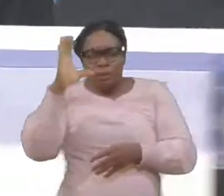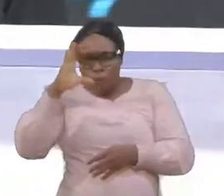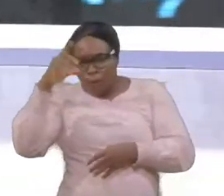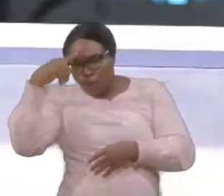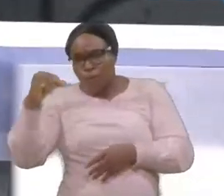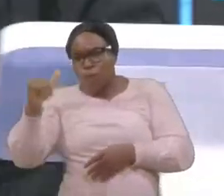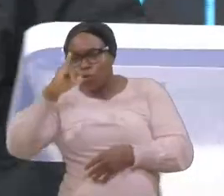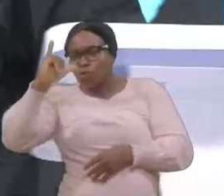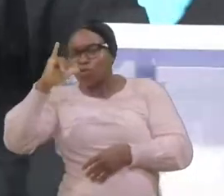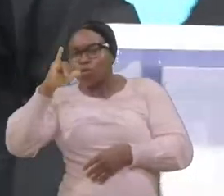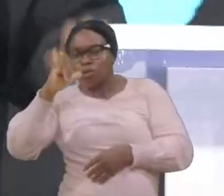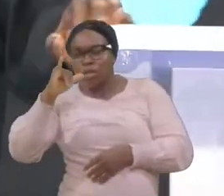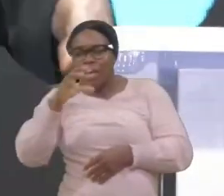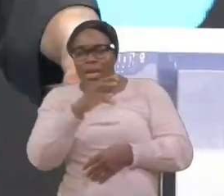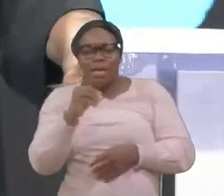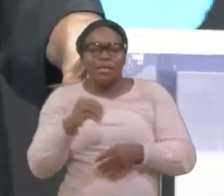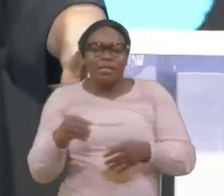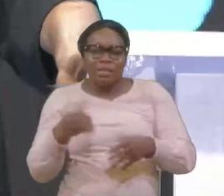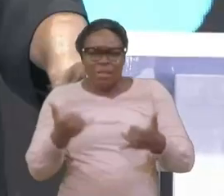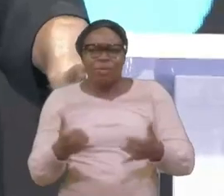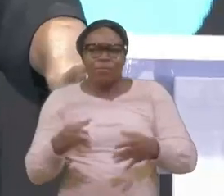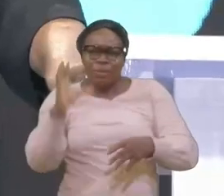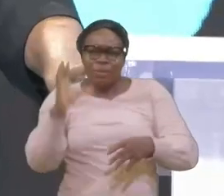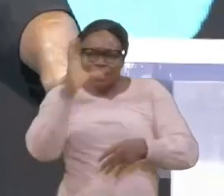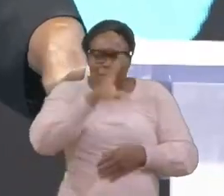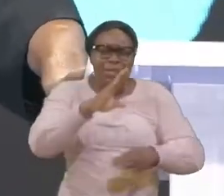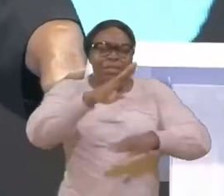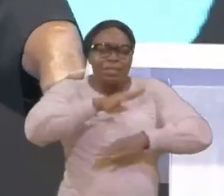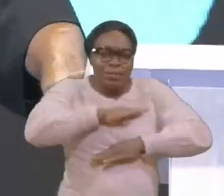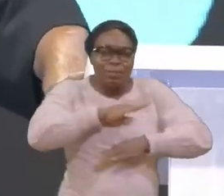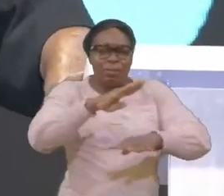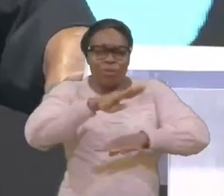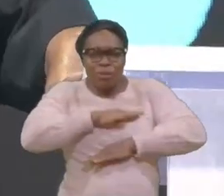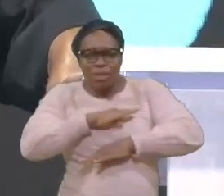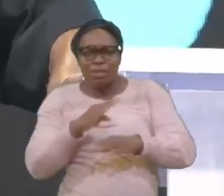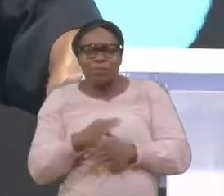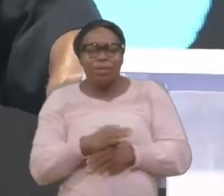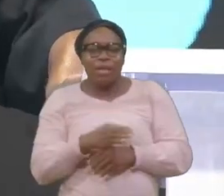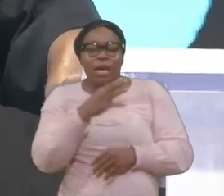ils cherchent comment est-ce qu'il peut avoir la abstraction comment il peut avoir ceci